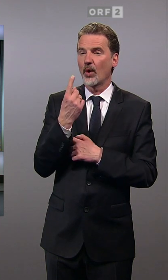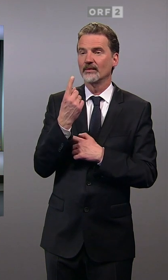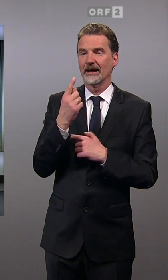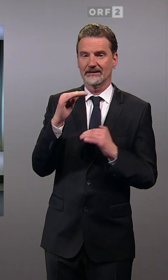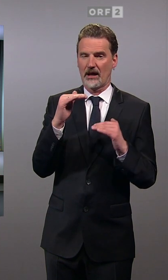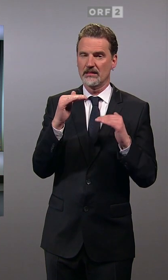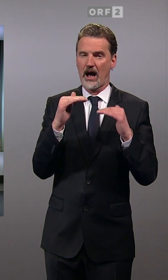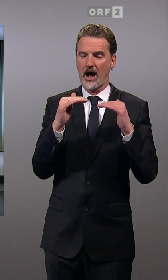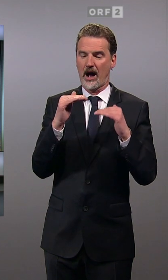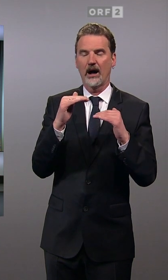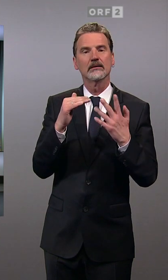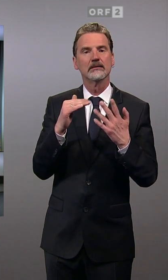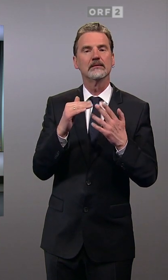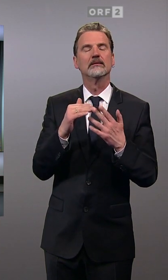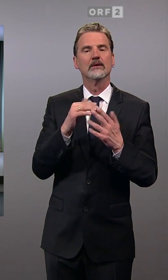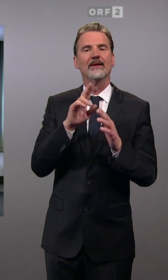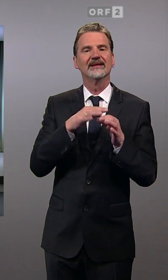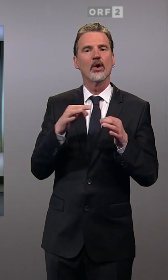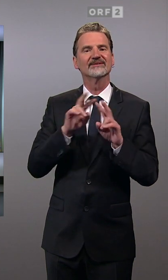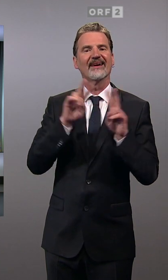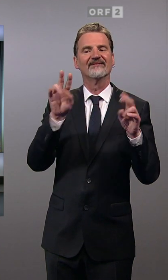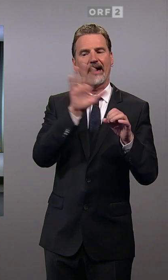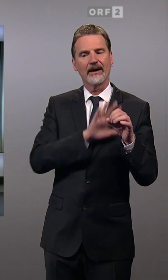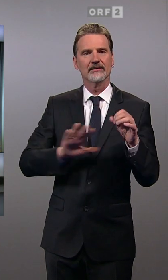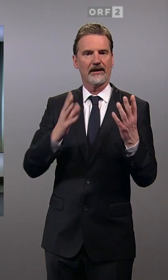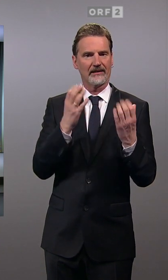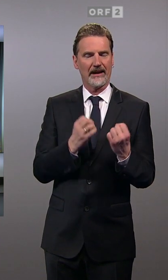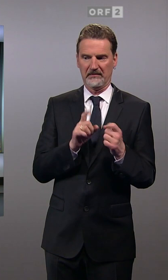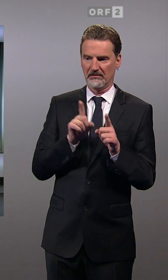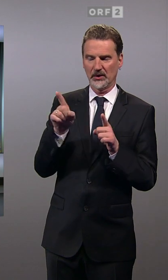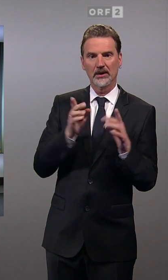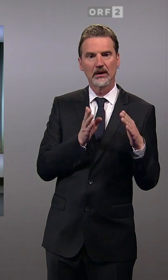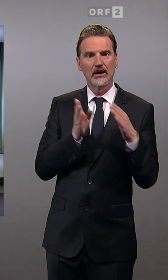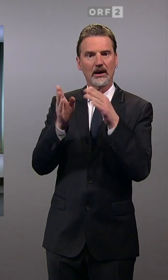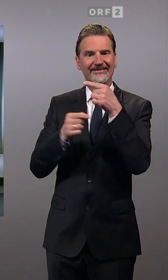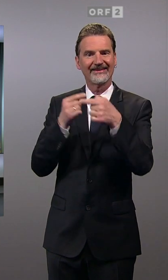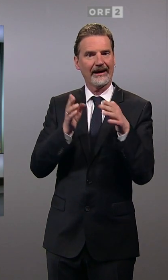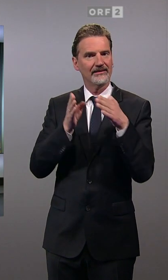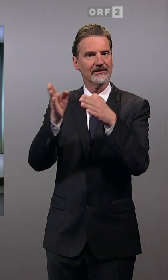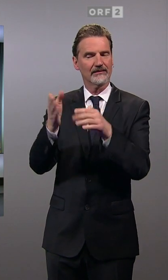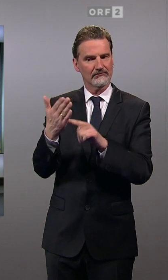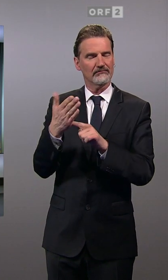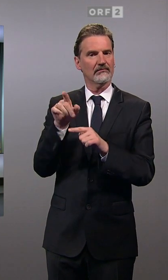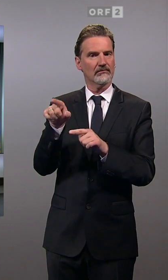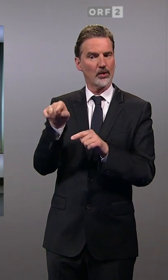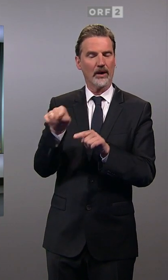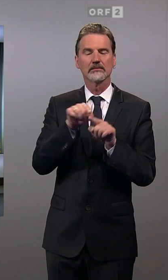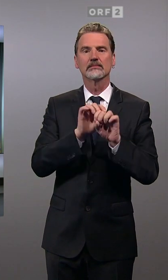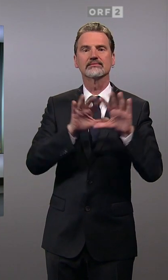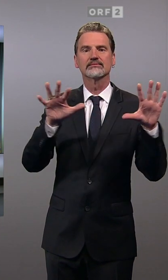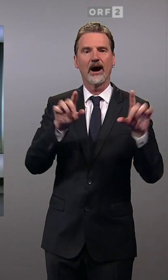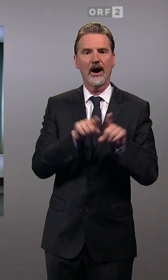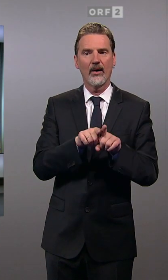landesweiten Ausgang der Wahl. Eine Trendgemeinde also. Verglichen mit dem Gesamtergebnis der letzten Landtagswahl hat es in Königstetten